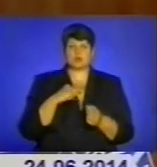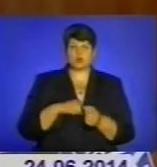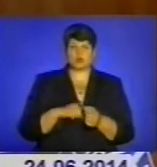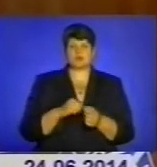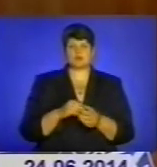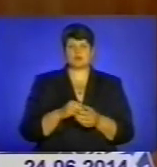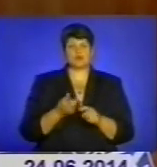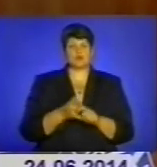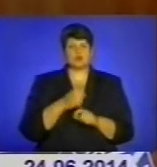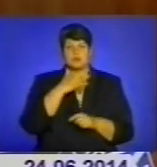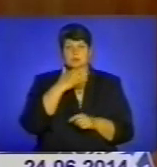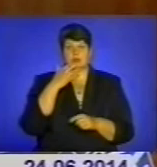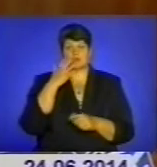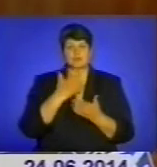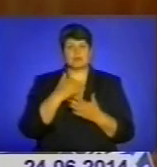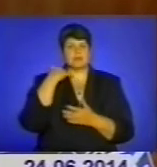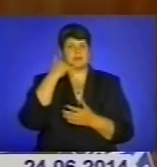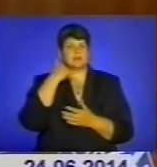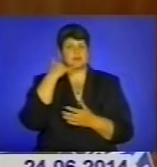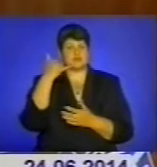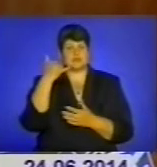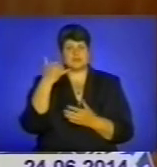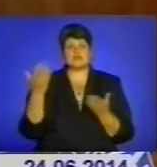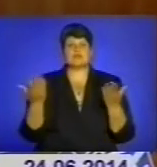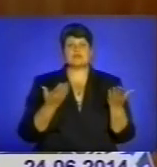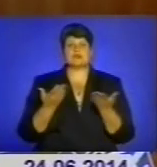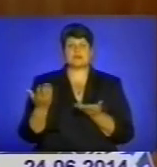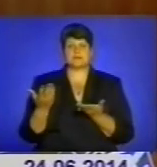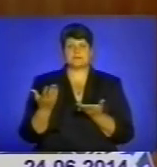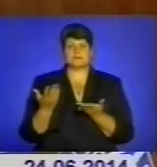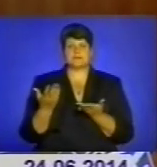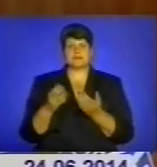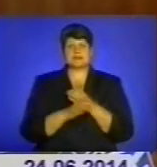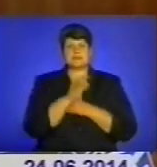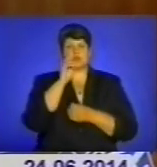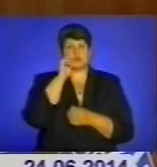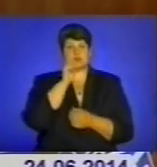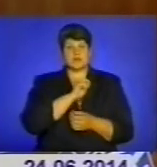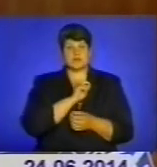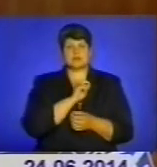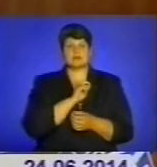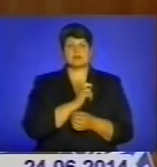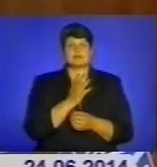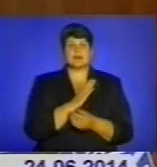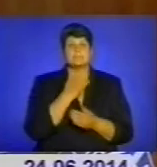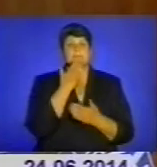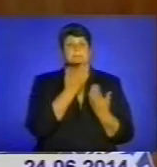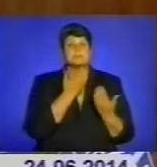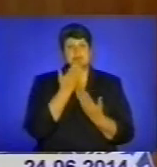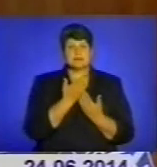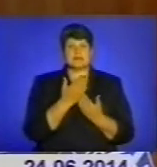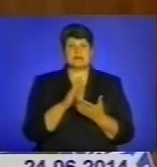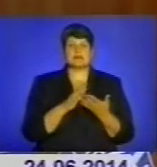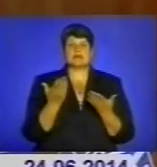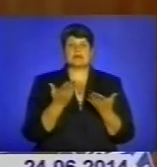дуже багато є телефонних дзвінків, які з Східної України, де розпитують, на яких